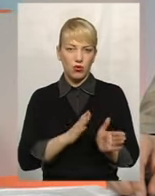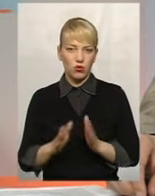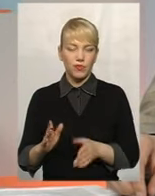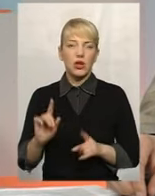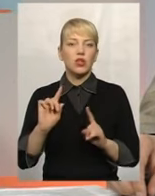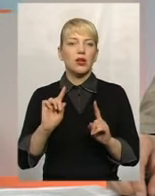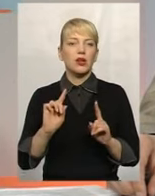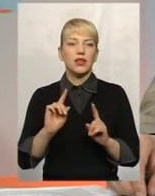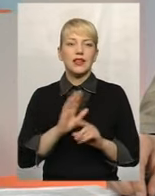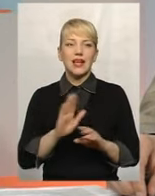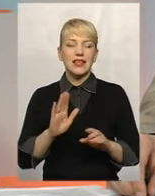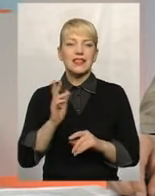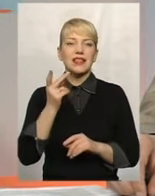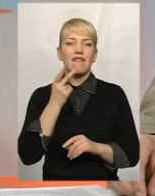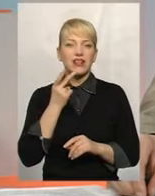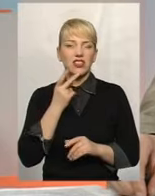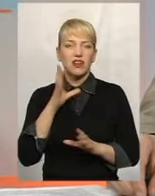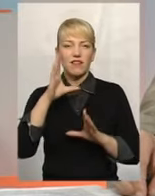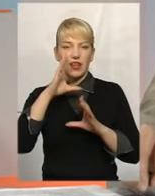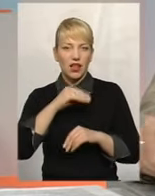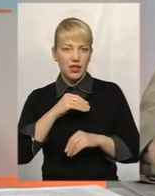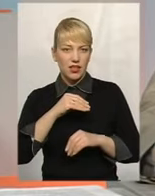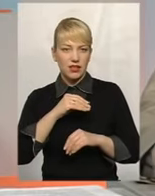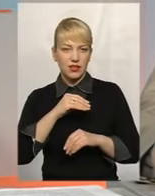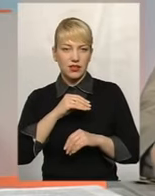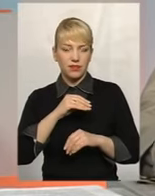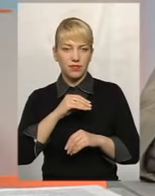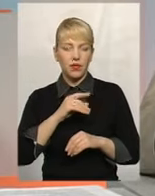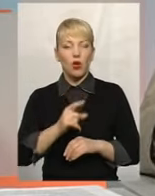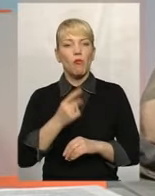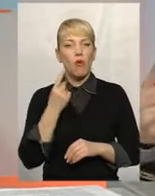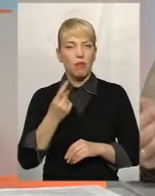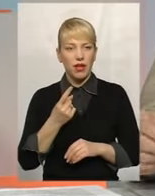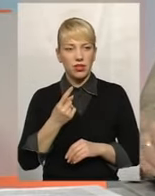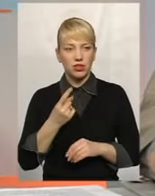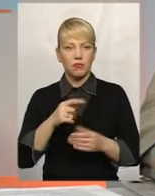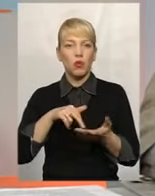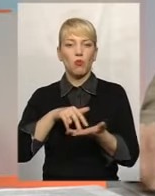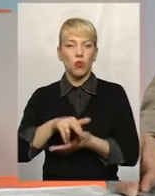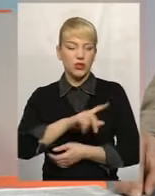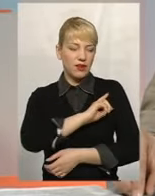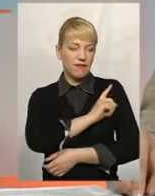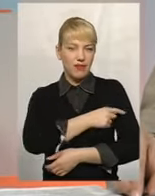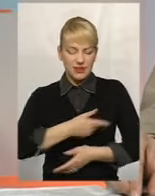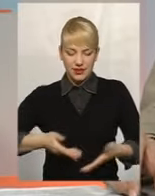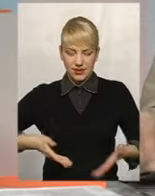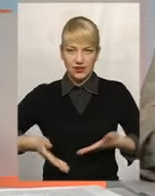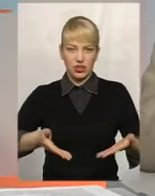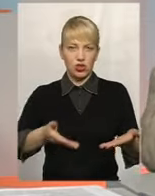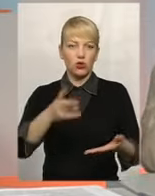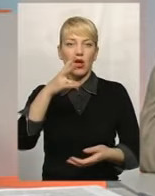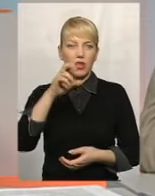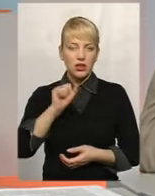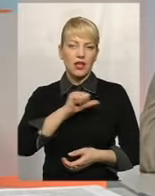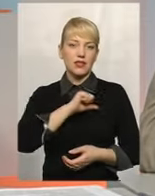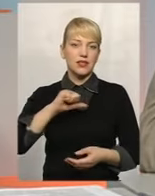вдається, по-перше, пройти фізично на сам об'єкт перевірки,